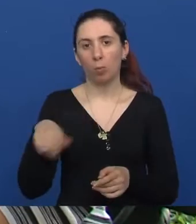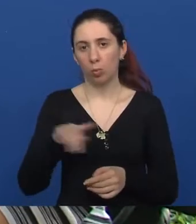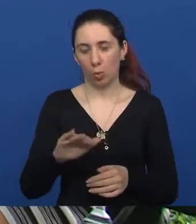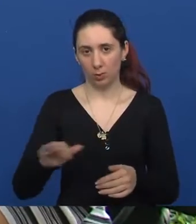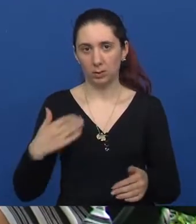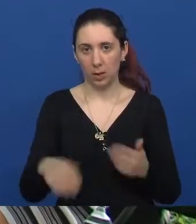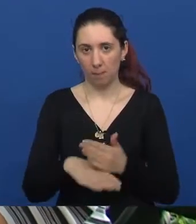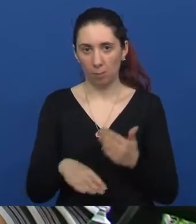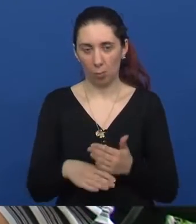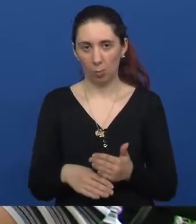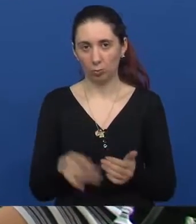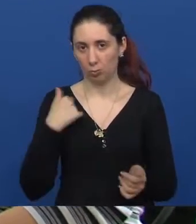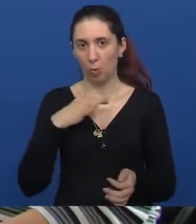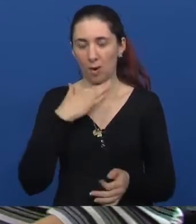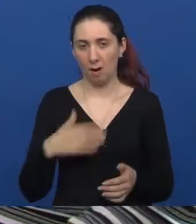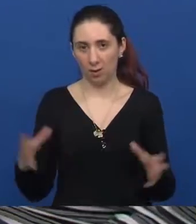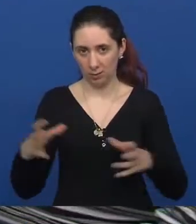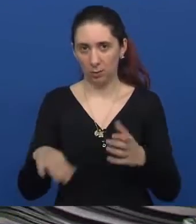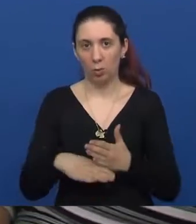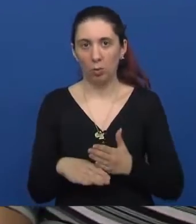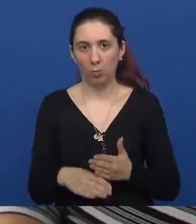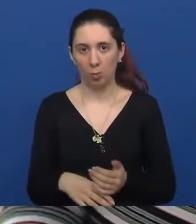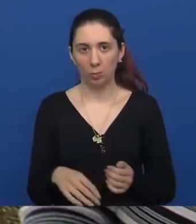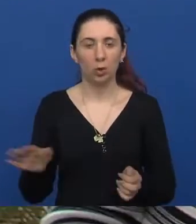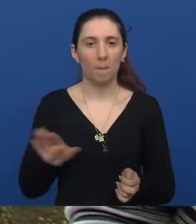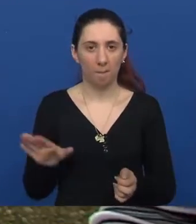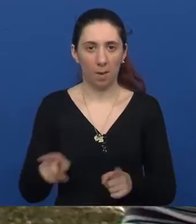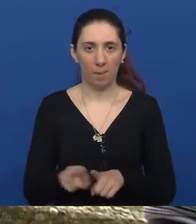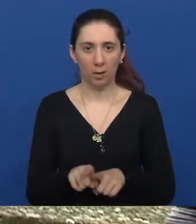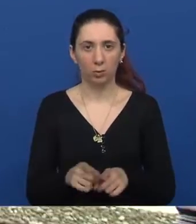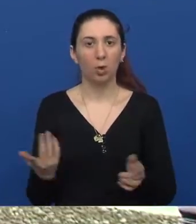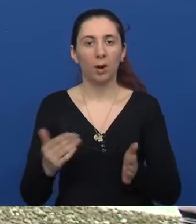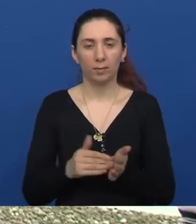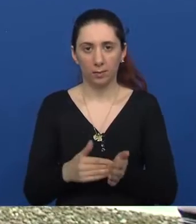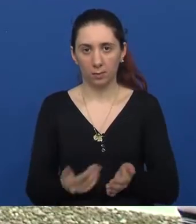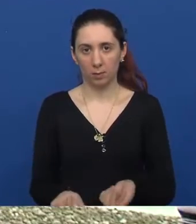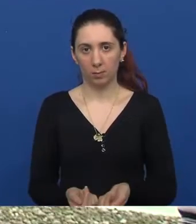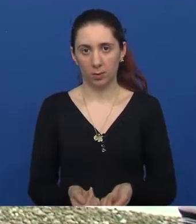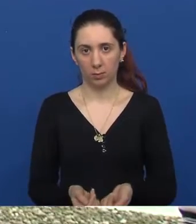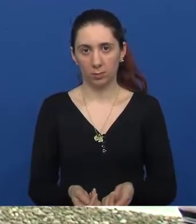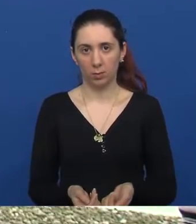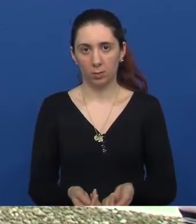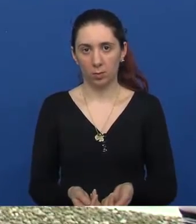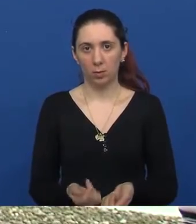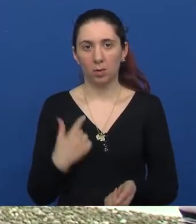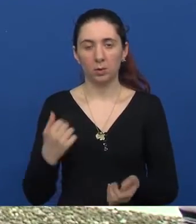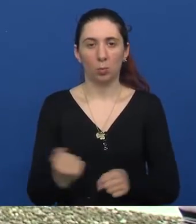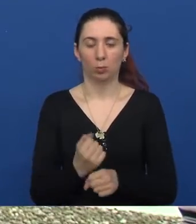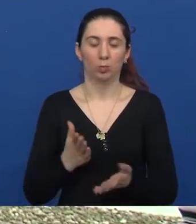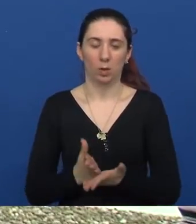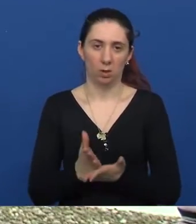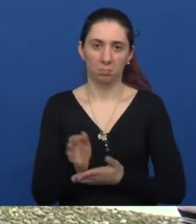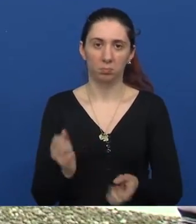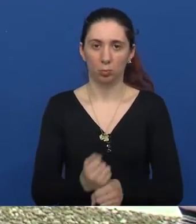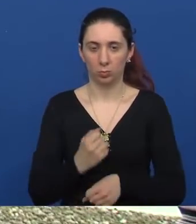djeca iz razreda i mama je tu bila kada god je šta trebalo, tako da sam izgurala.